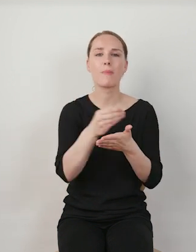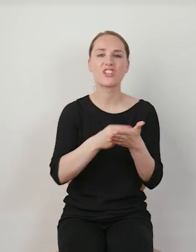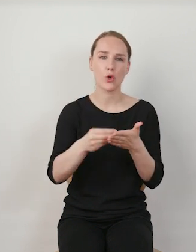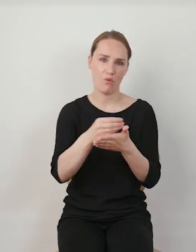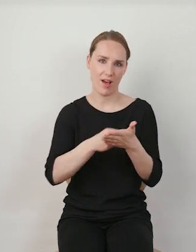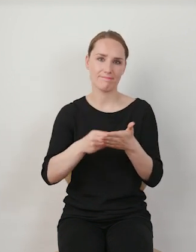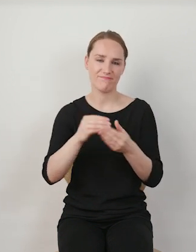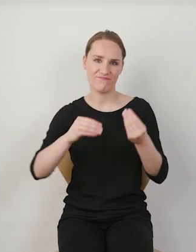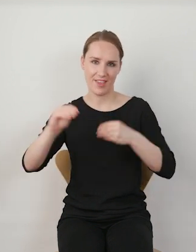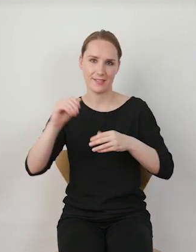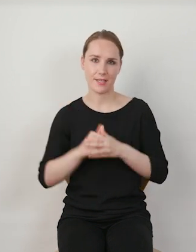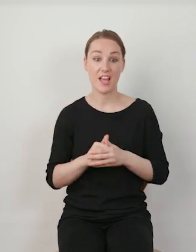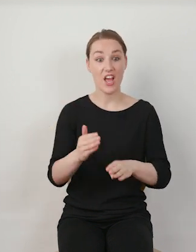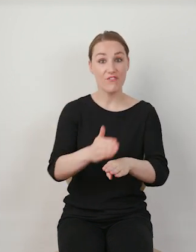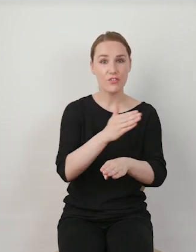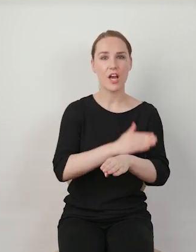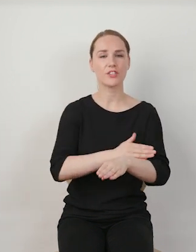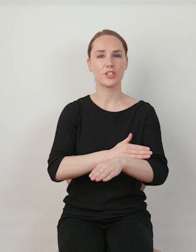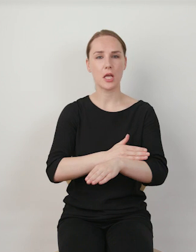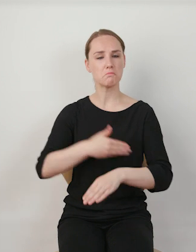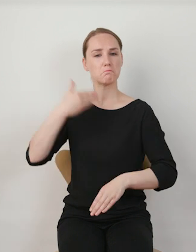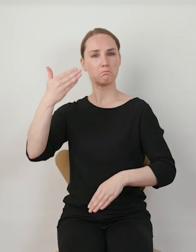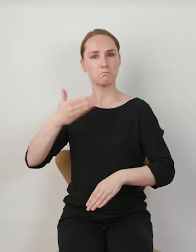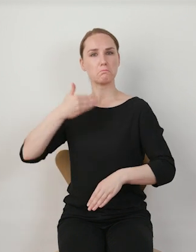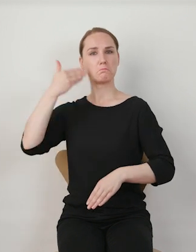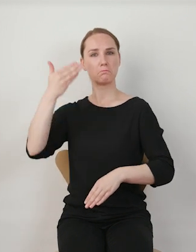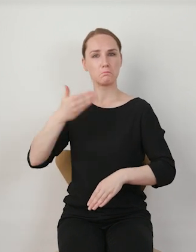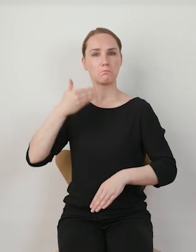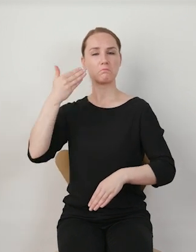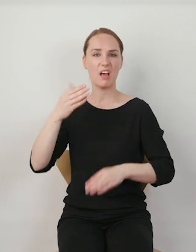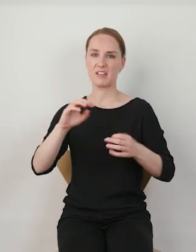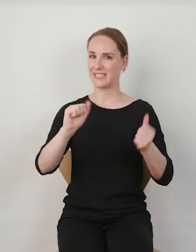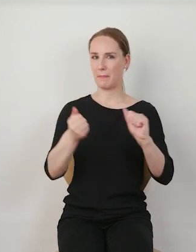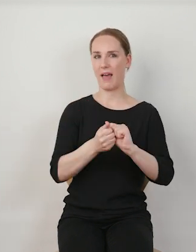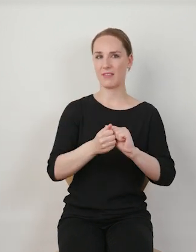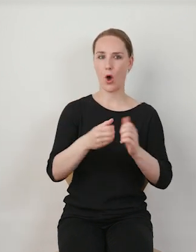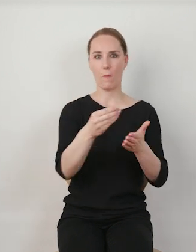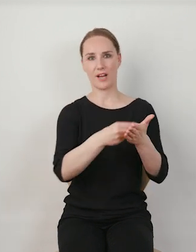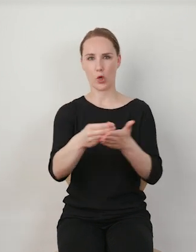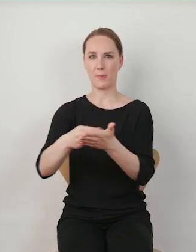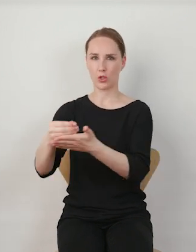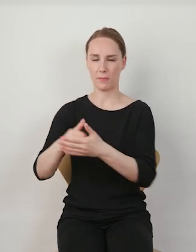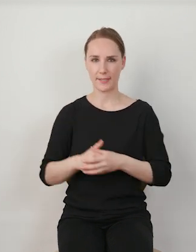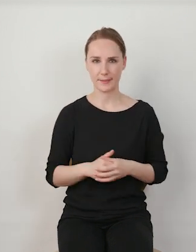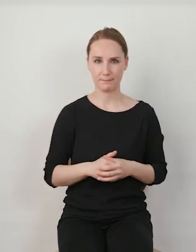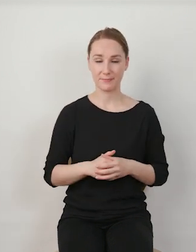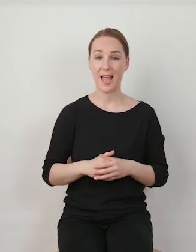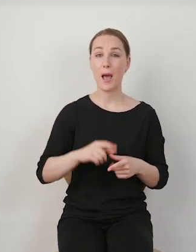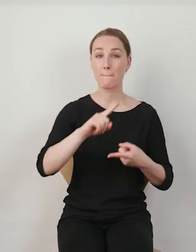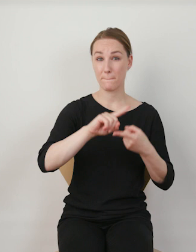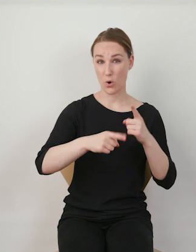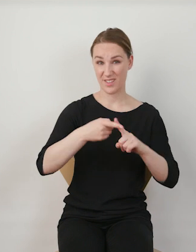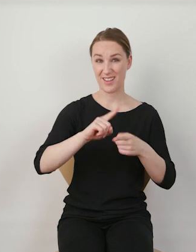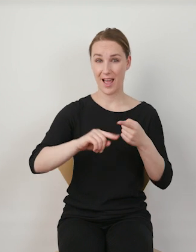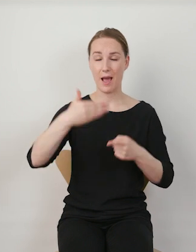powiedzieć, w miejsce na przykład rozbudowanych wypowiedzi werbalnych. Memetyzacja polityki będzie powiązana